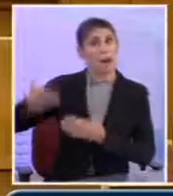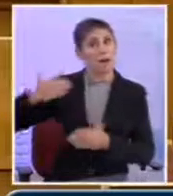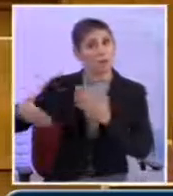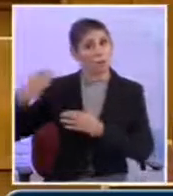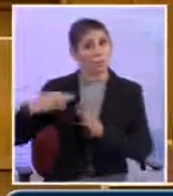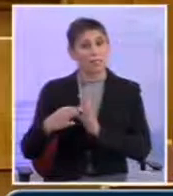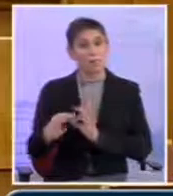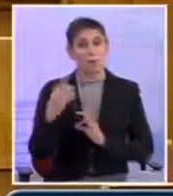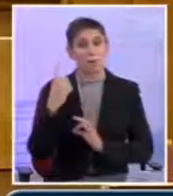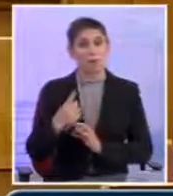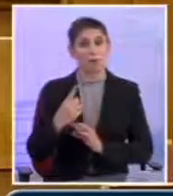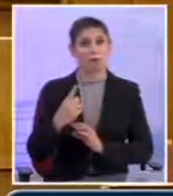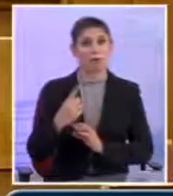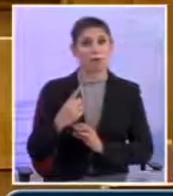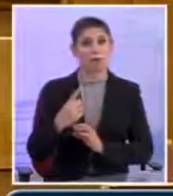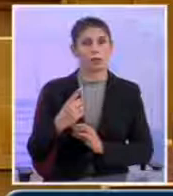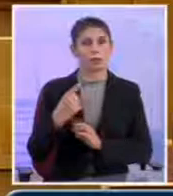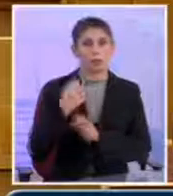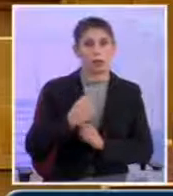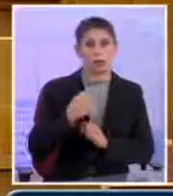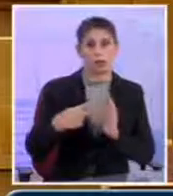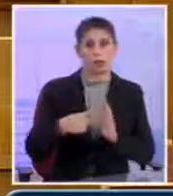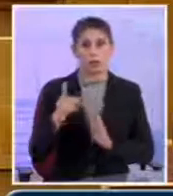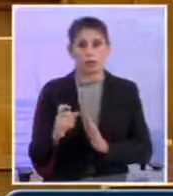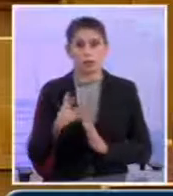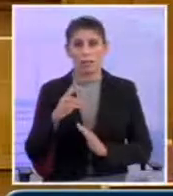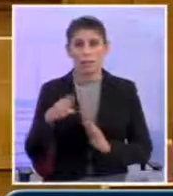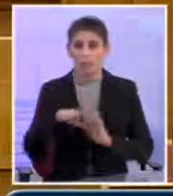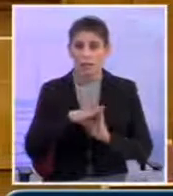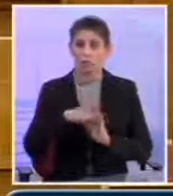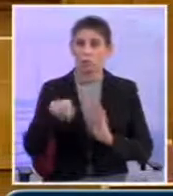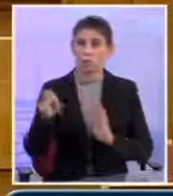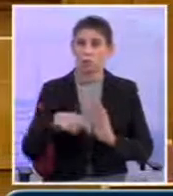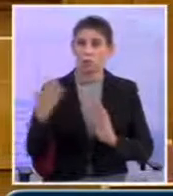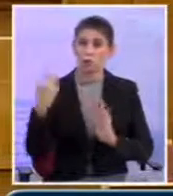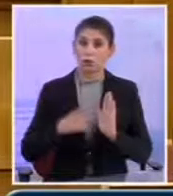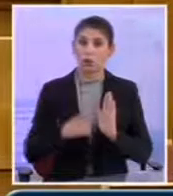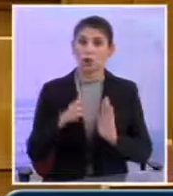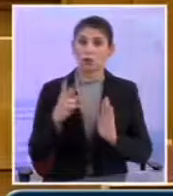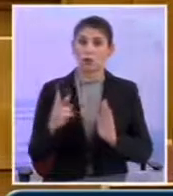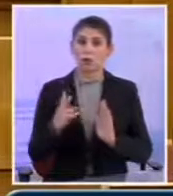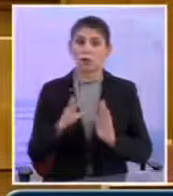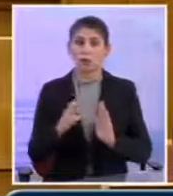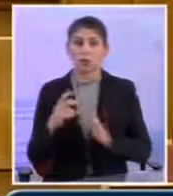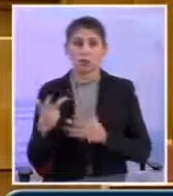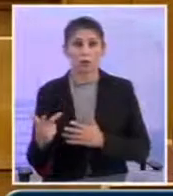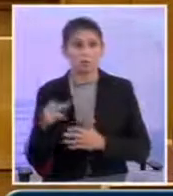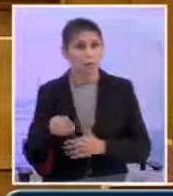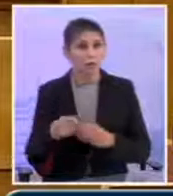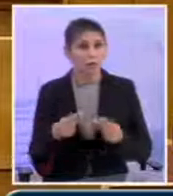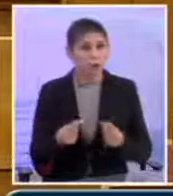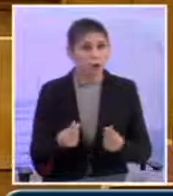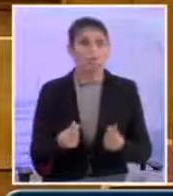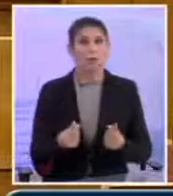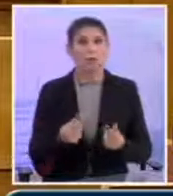την 1η-1η του 2010 διάταξη Του καταργηθέντος τότε νόμου του 2238-94 Και με αυτόν τον τρόπο